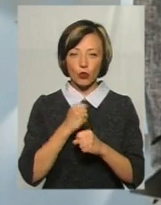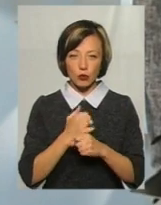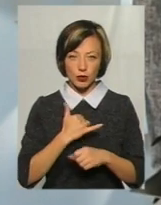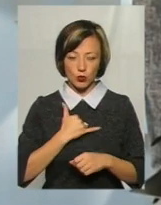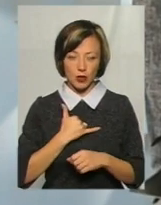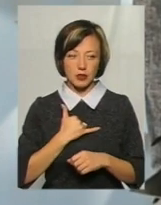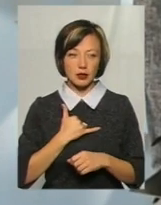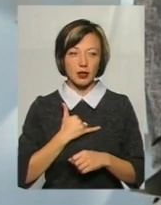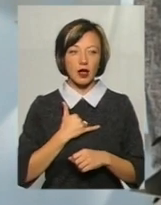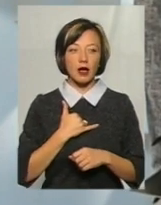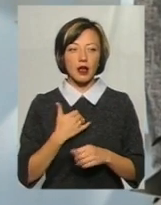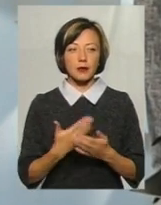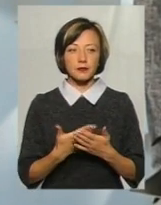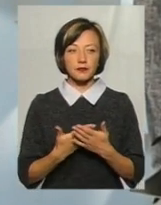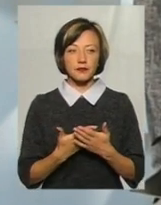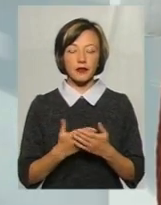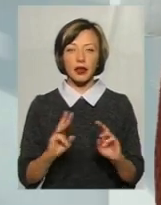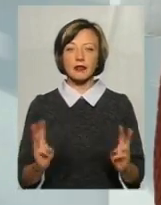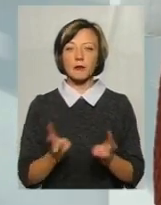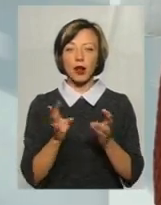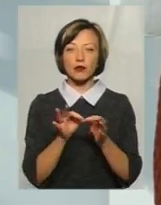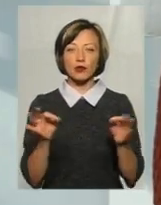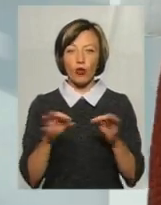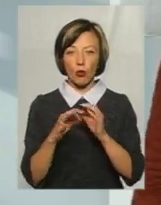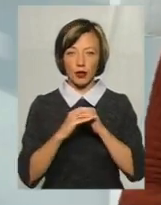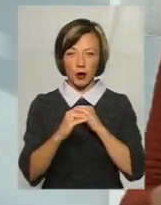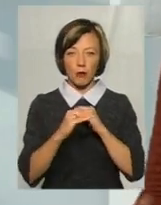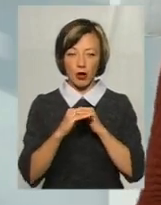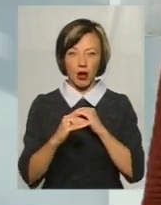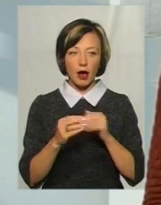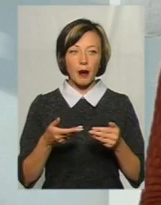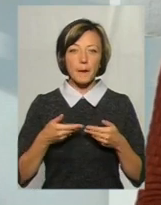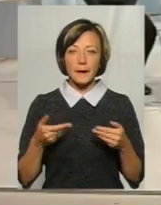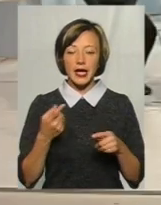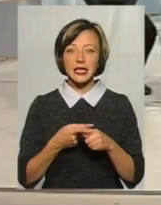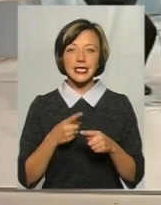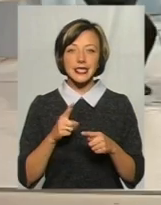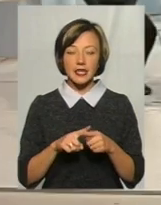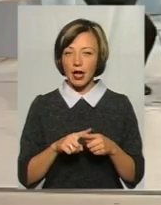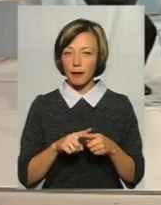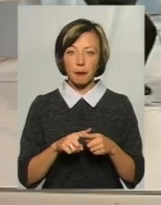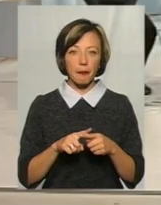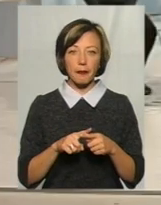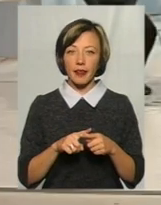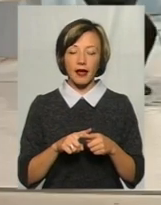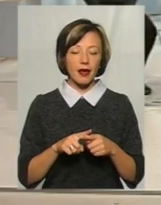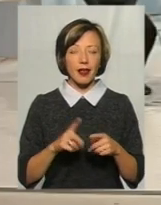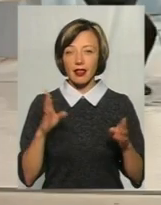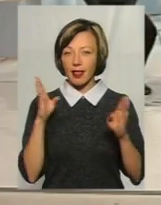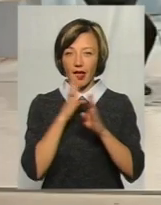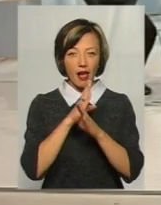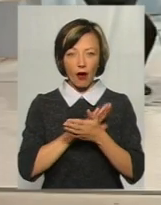В нас спалюють солому на полях. Це є, по-перше, неенергоефективно,